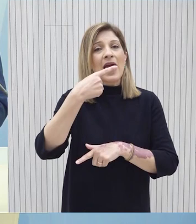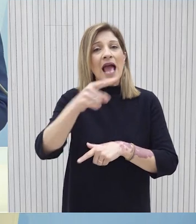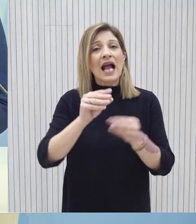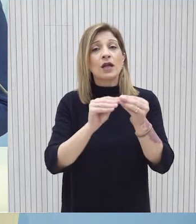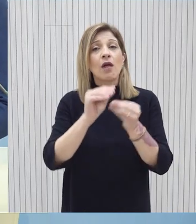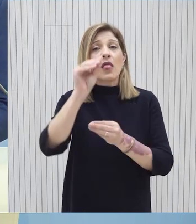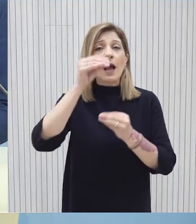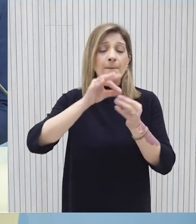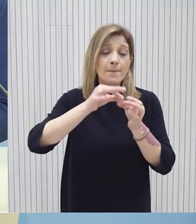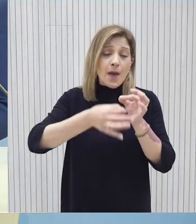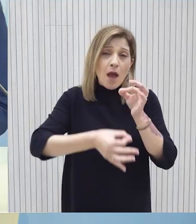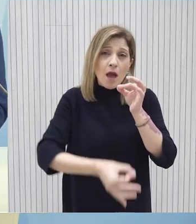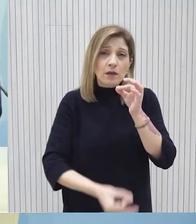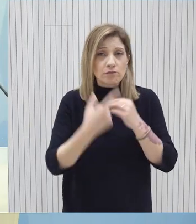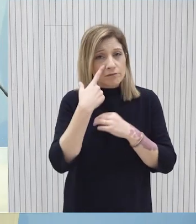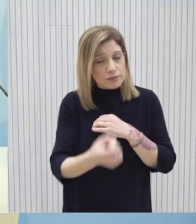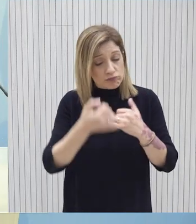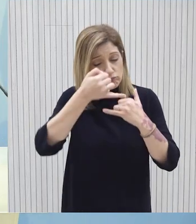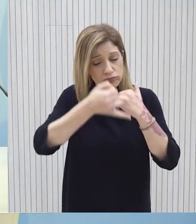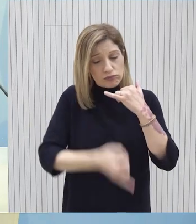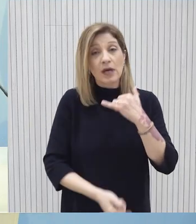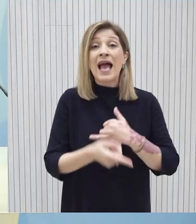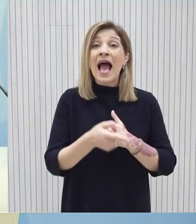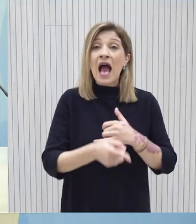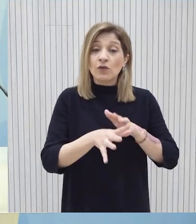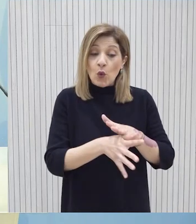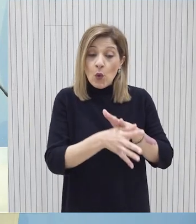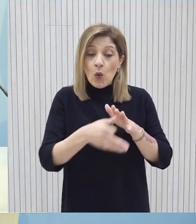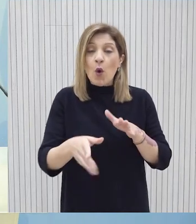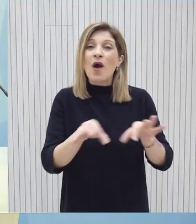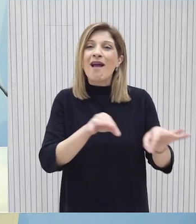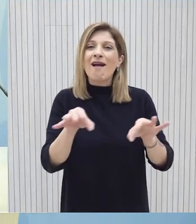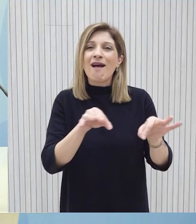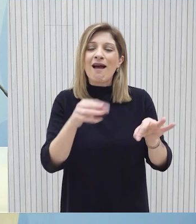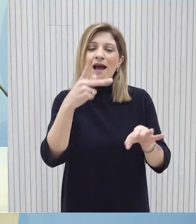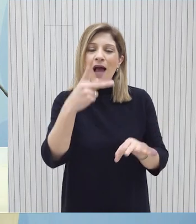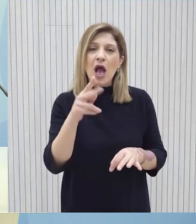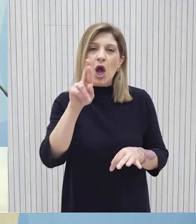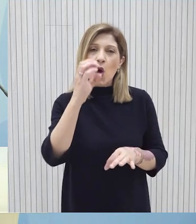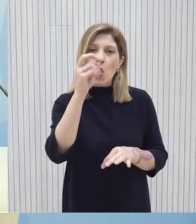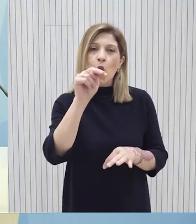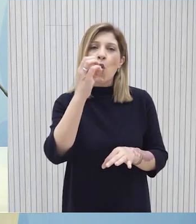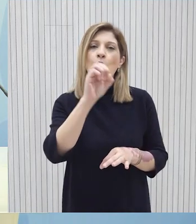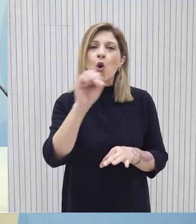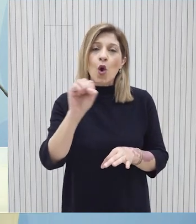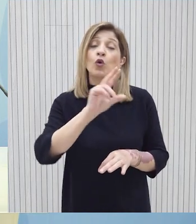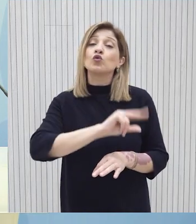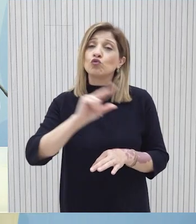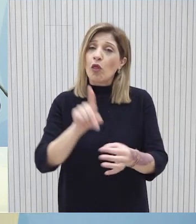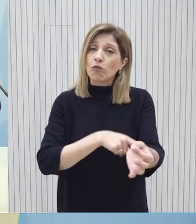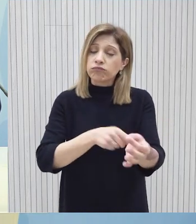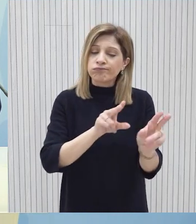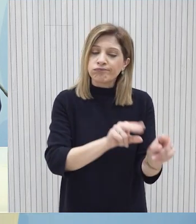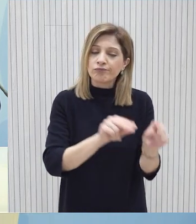μέτρα. Επιβεβαίωσε δε ότι πρόκειται για επέκταση του κοιτάσματος Κρόνος με τα ίδια χαρακτηριστικά σε ανθρακικά